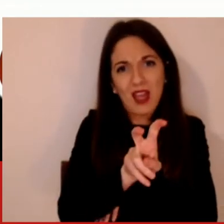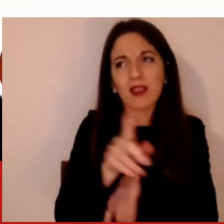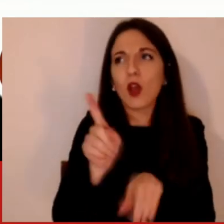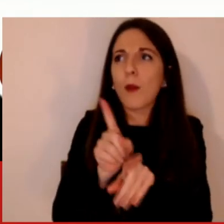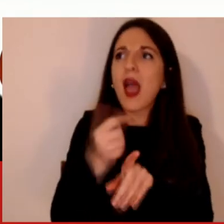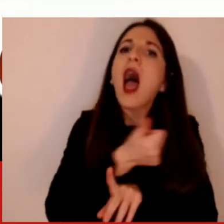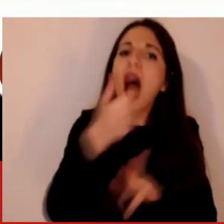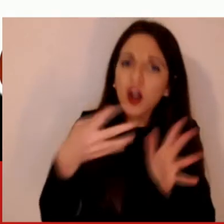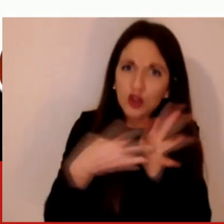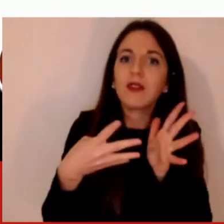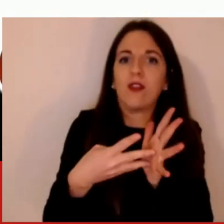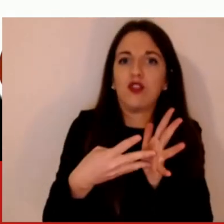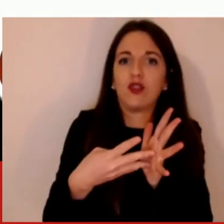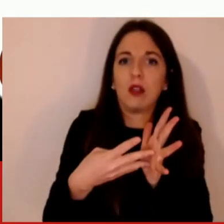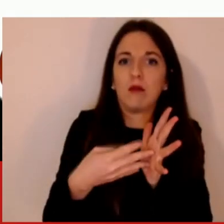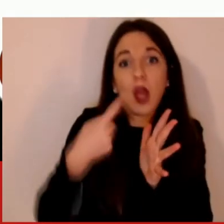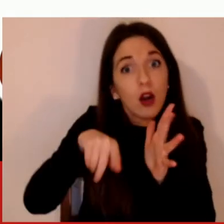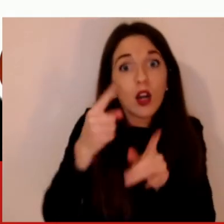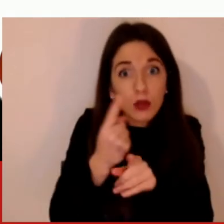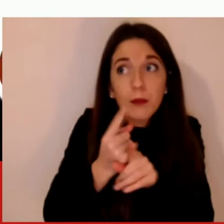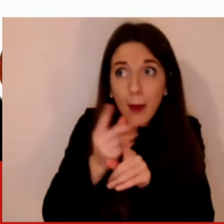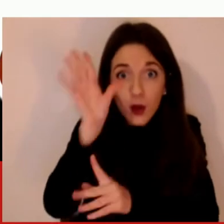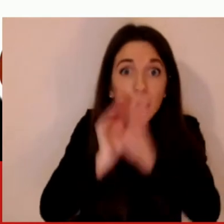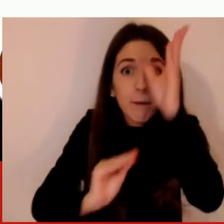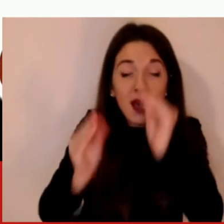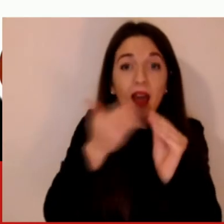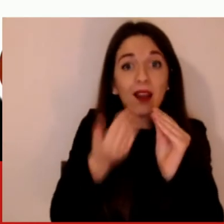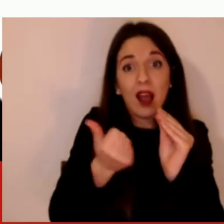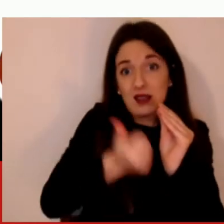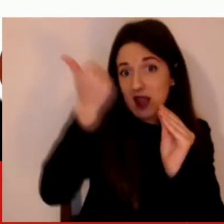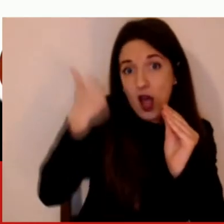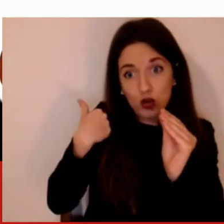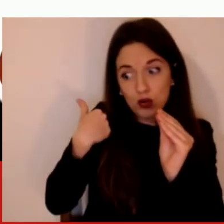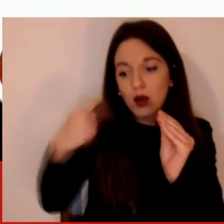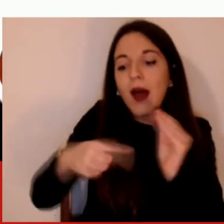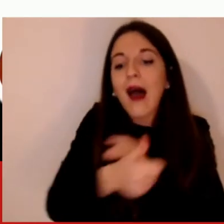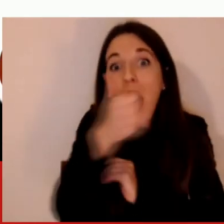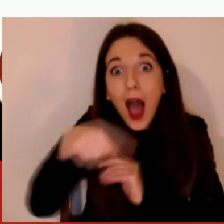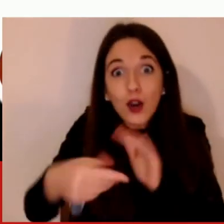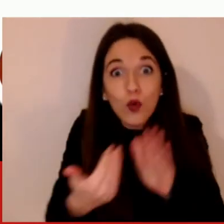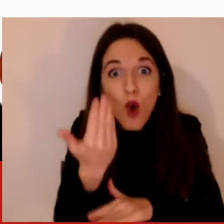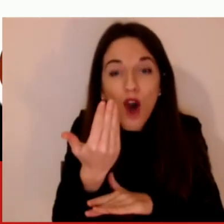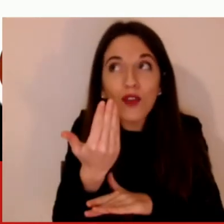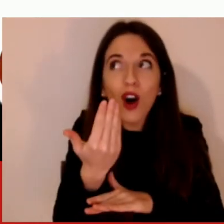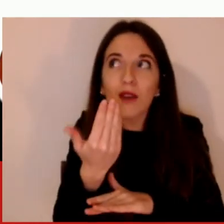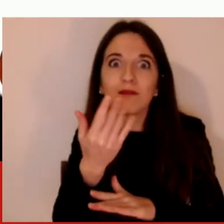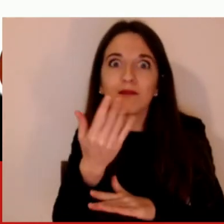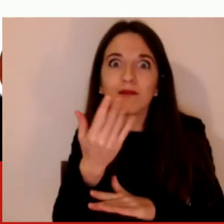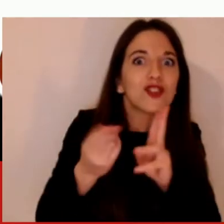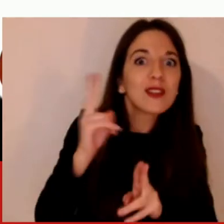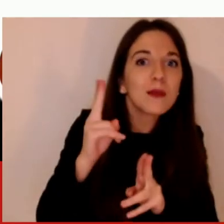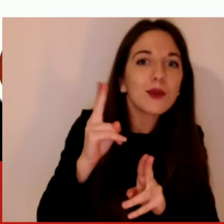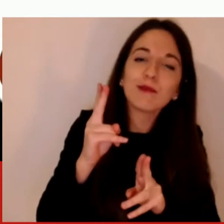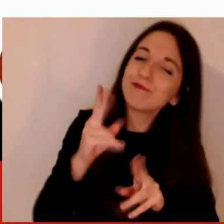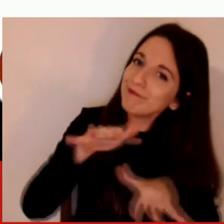visto, un anno meno facile di quello che abbiamo passato, ma sicuramente abbiamo una prospettiva migliore, perché